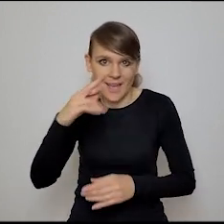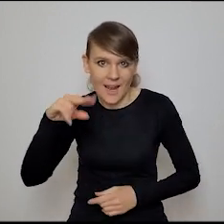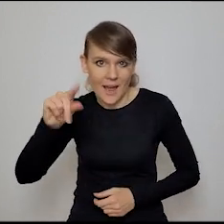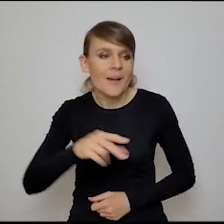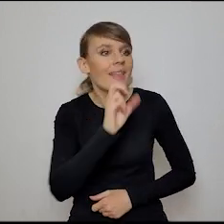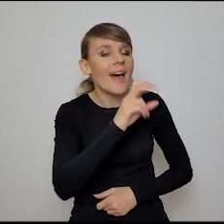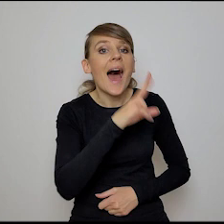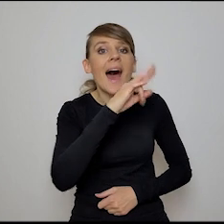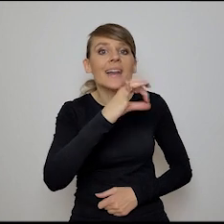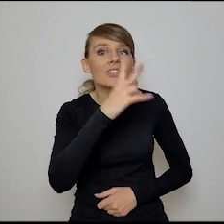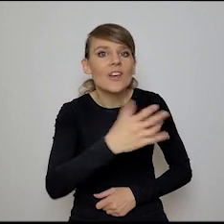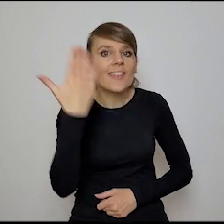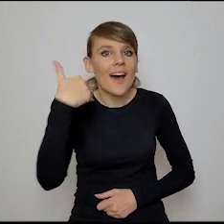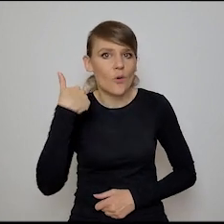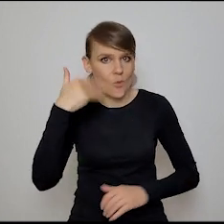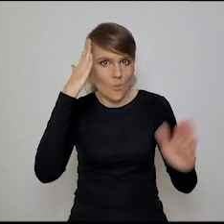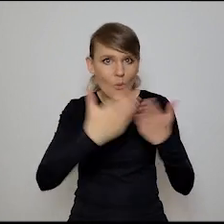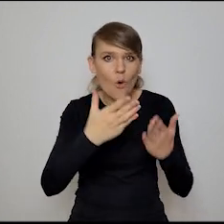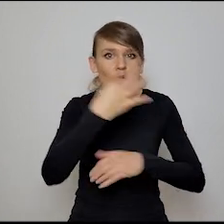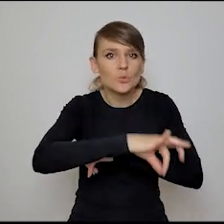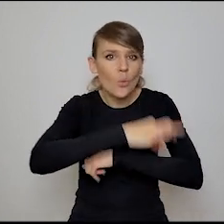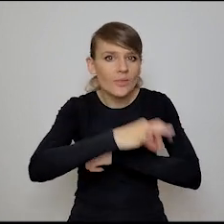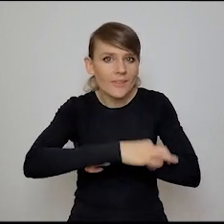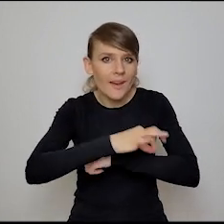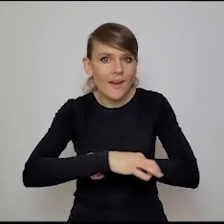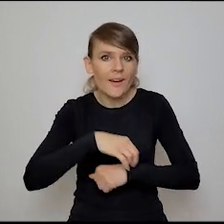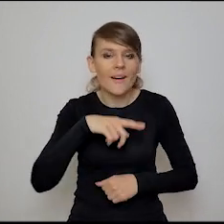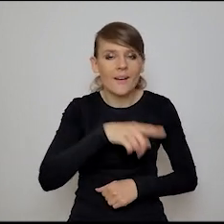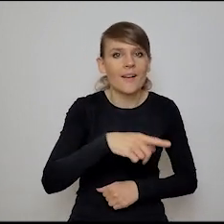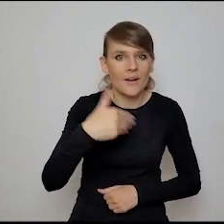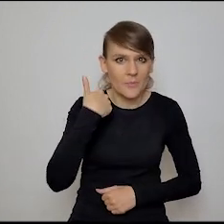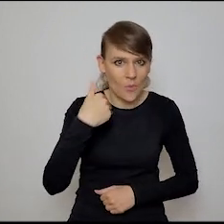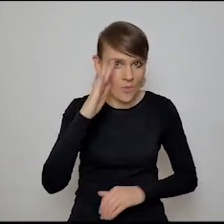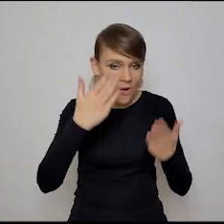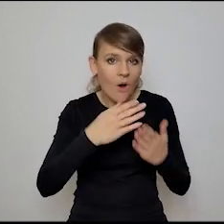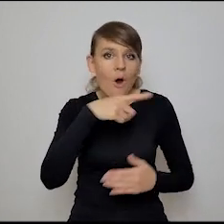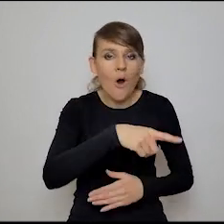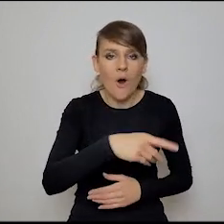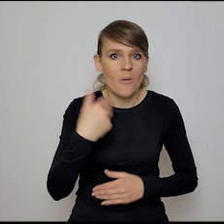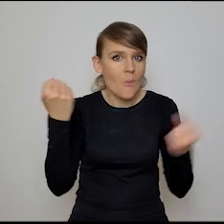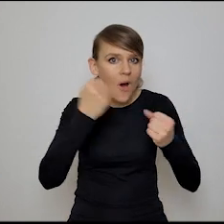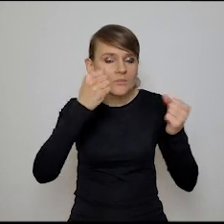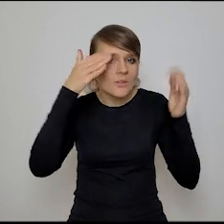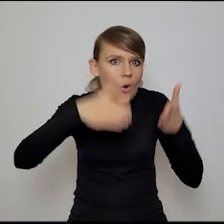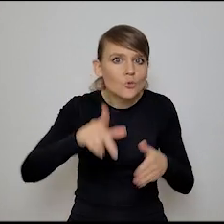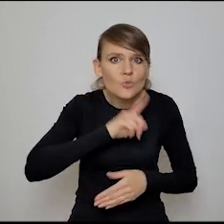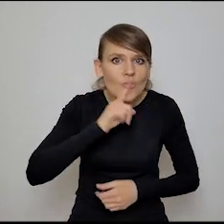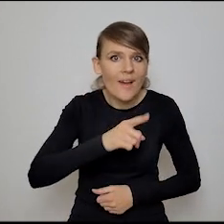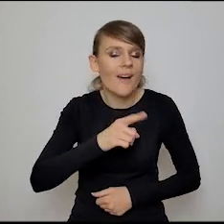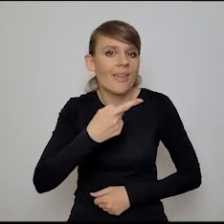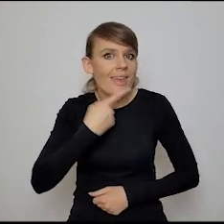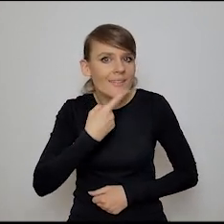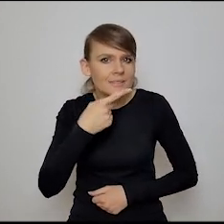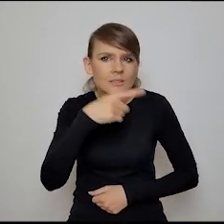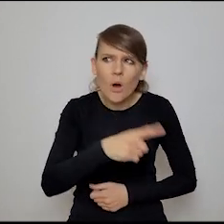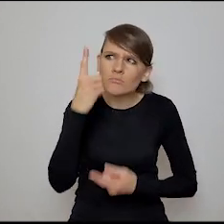ale Rysiek właśnie, myśmy się poznali kiedyś na studiach w Leven i on wtedy się mocno wkręcił w sztuczne języki i zaczął sobie